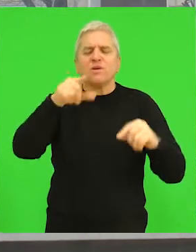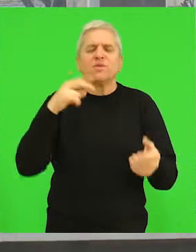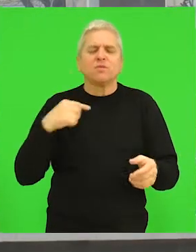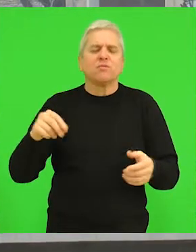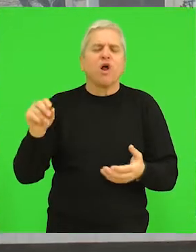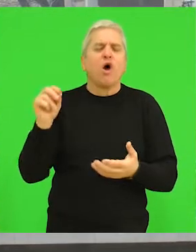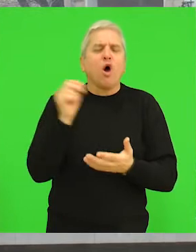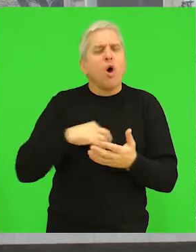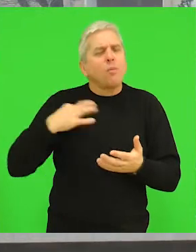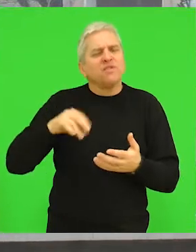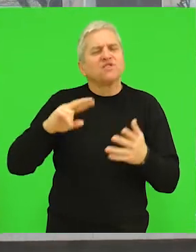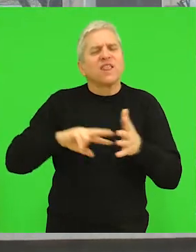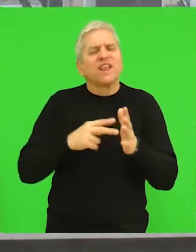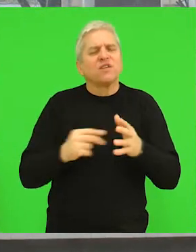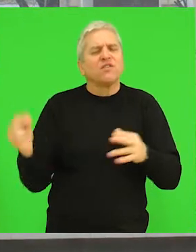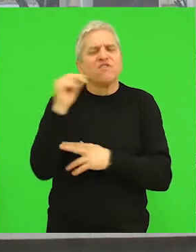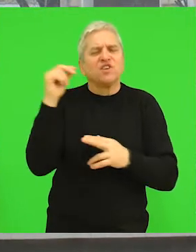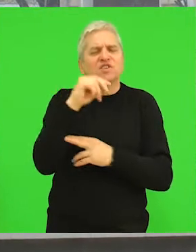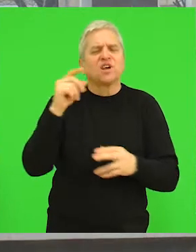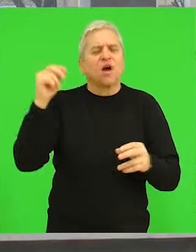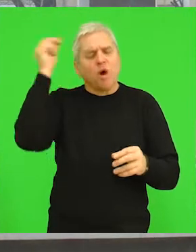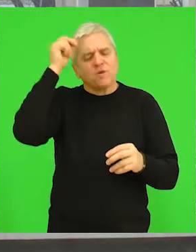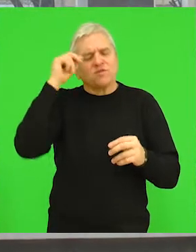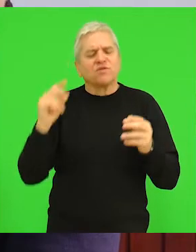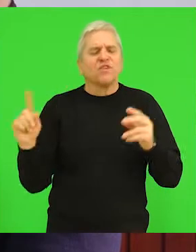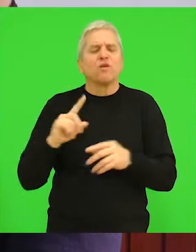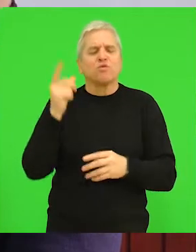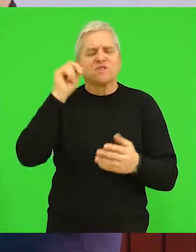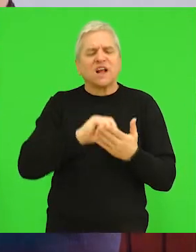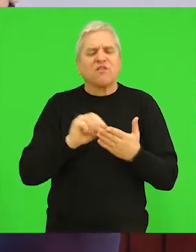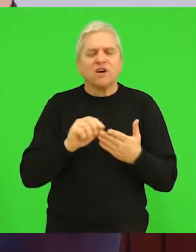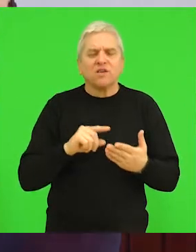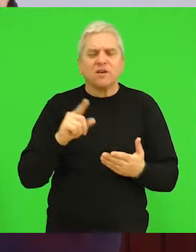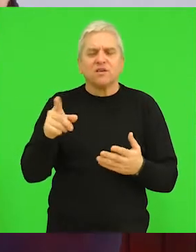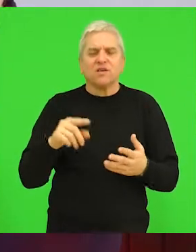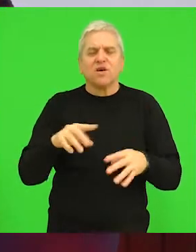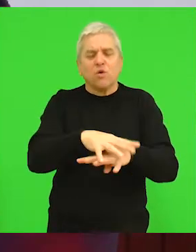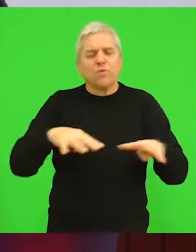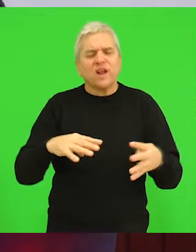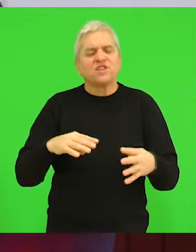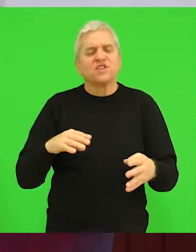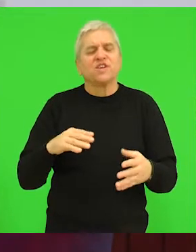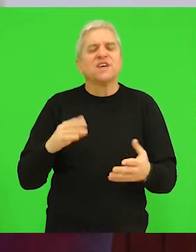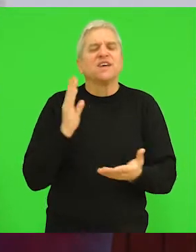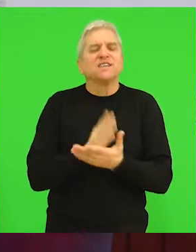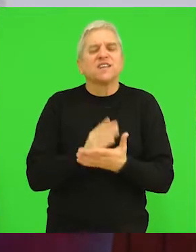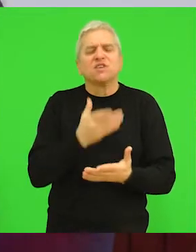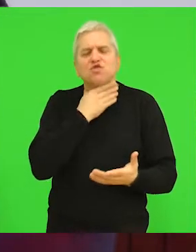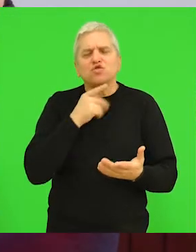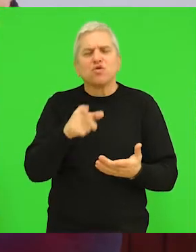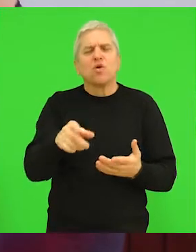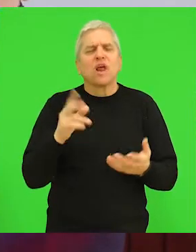i pitanje tehnoloških viškova u obrazovnim ustanovama. U ovoj postojećoj mreži škola kako je danas